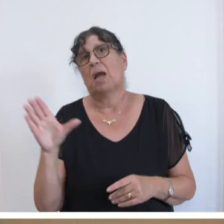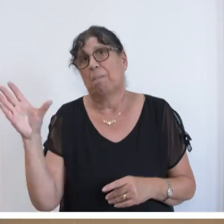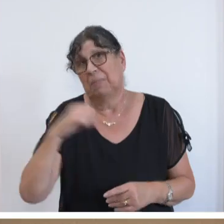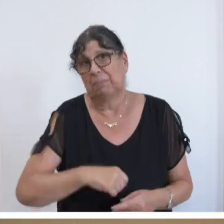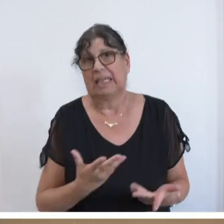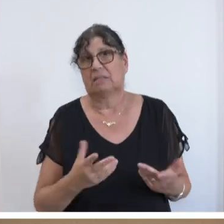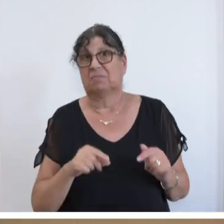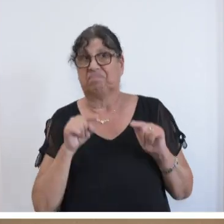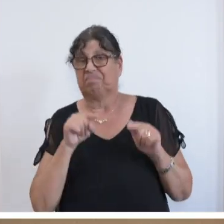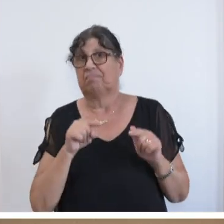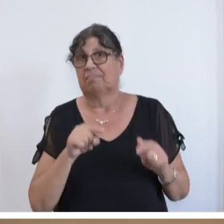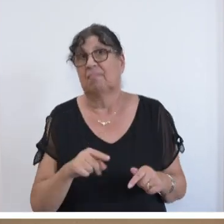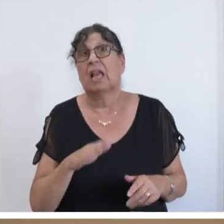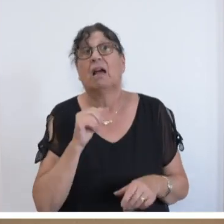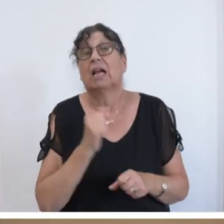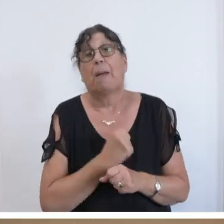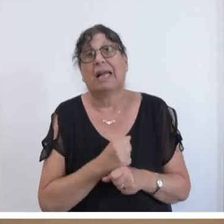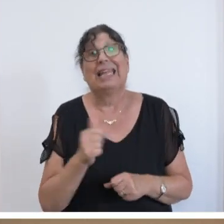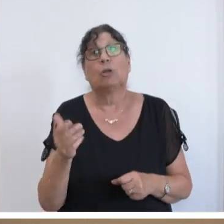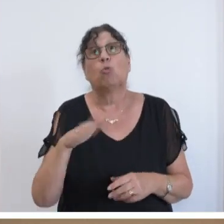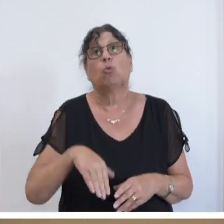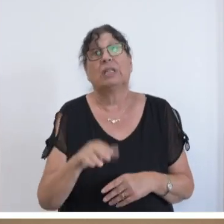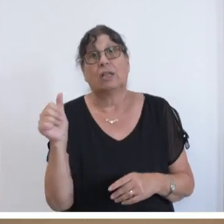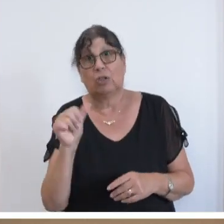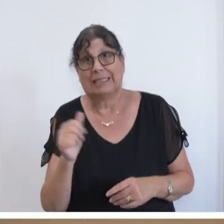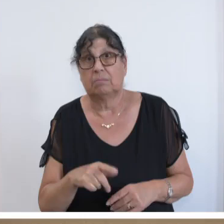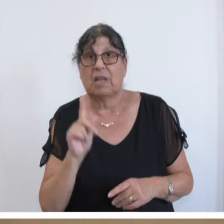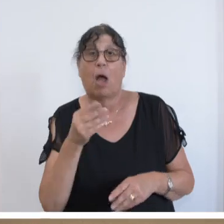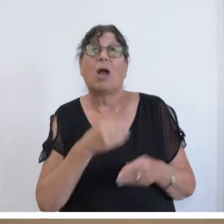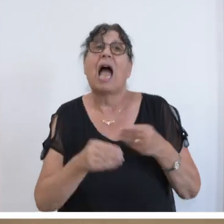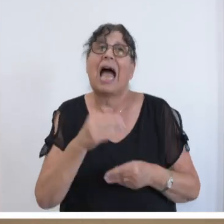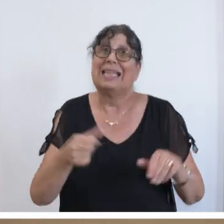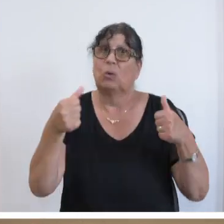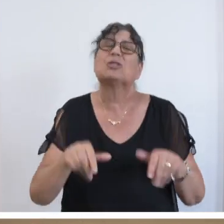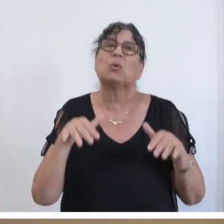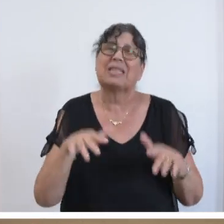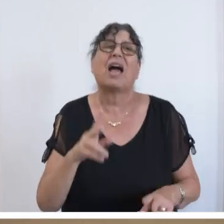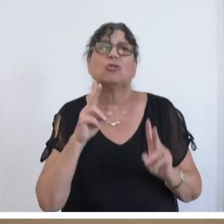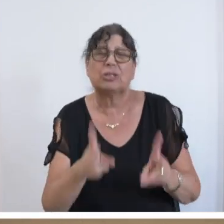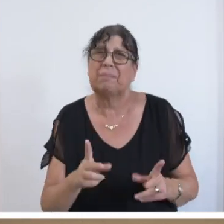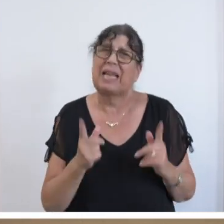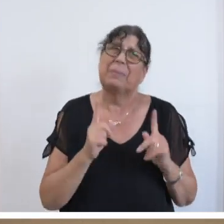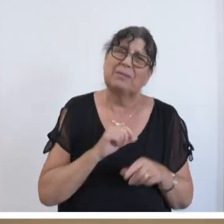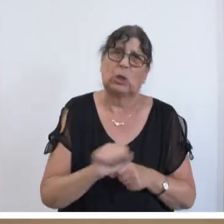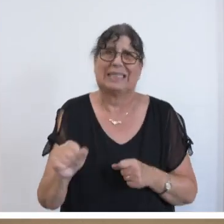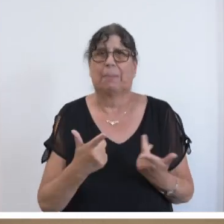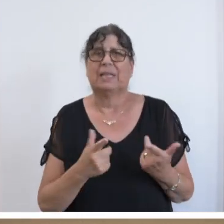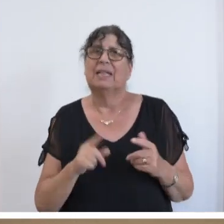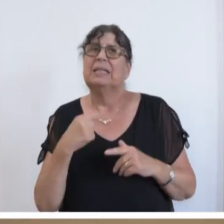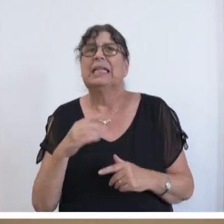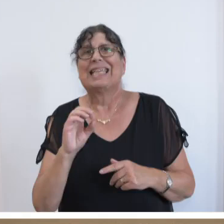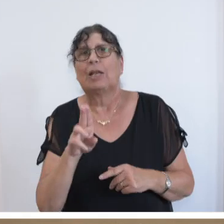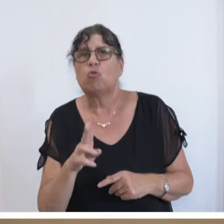bringt. Das dürfen wir nicht unterschätzen und bei allem Handlungsdruck, den auch wir sehen. Wir sind als CDU überzeugt, wir brauchen so viel